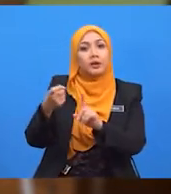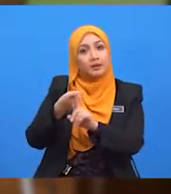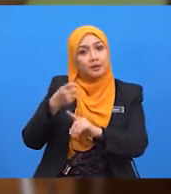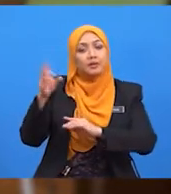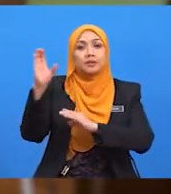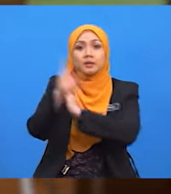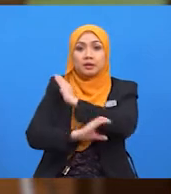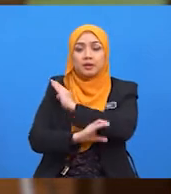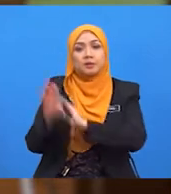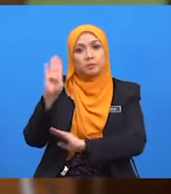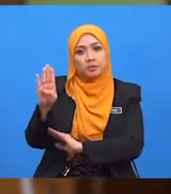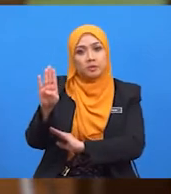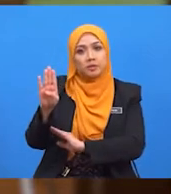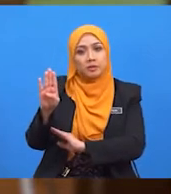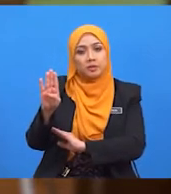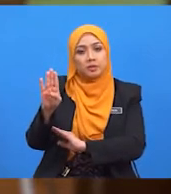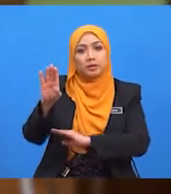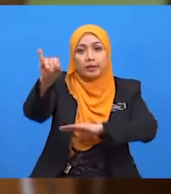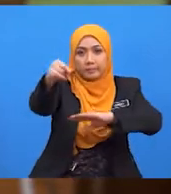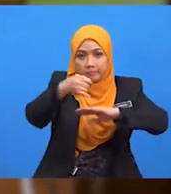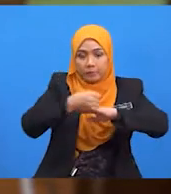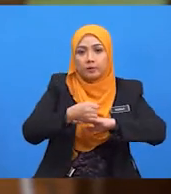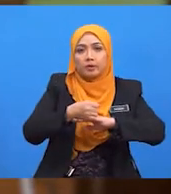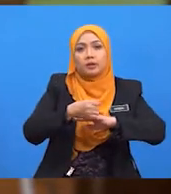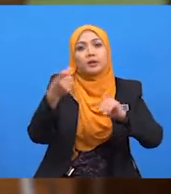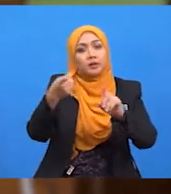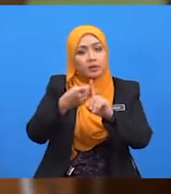mengimport kereta daripada negara A.